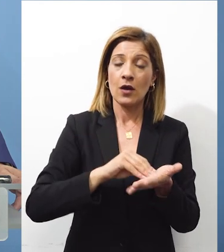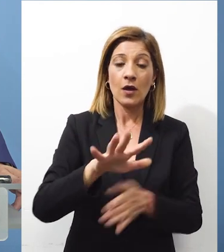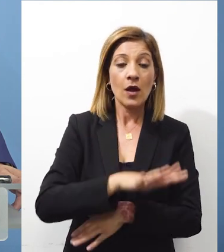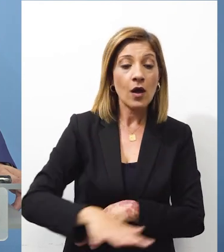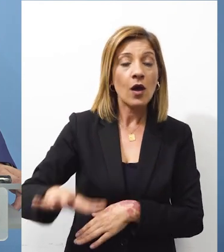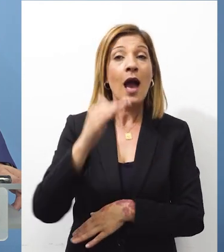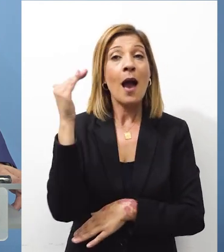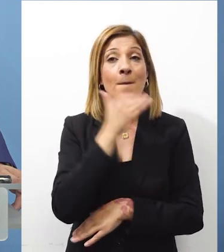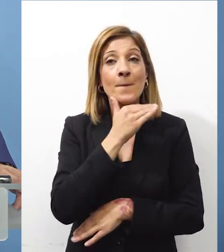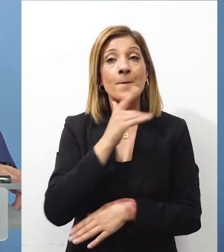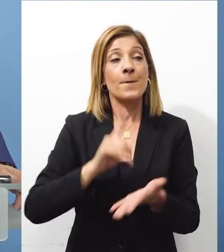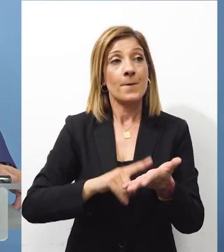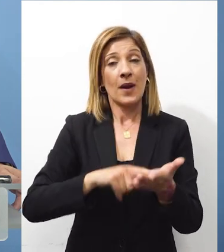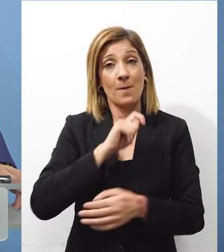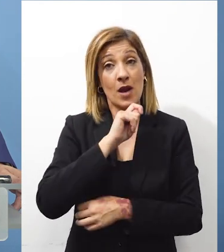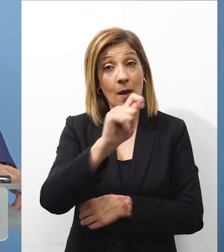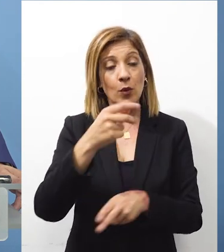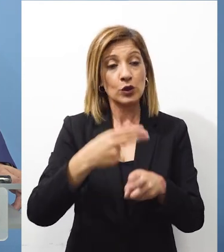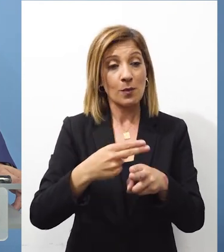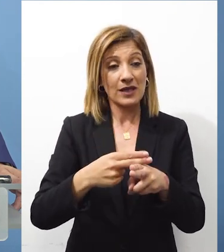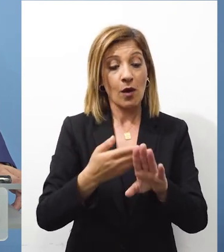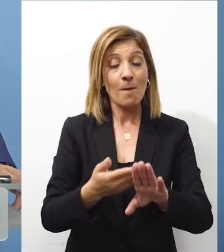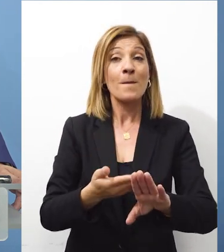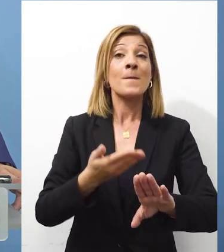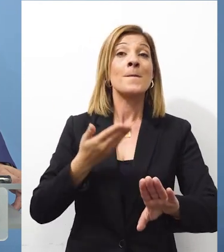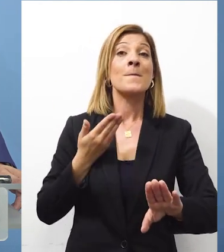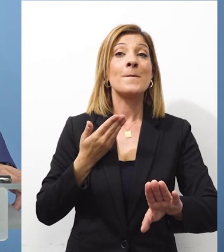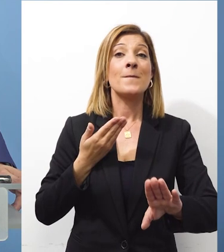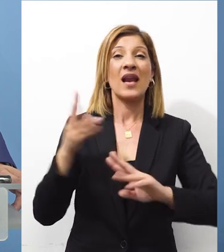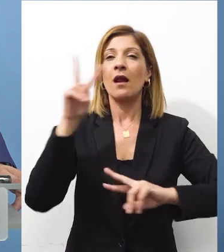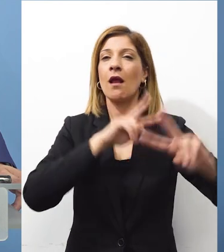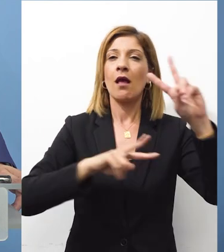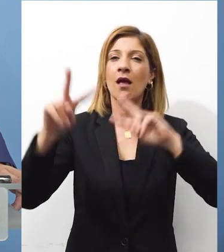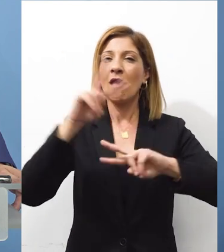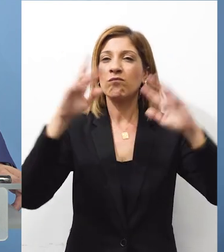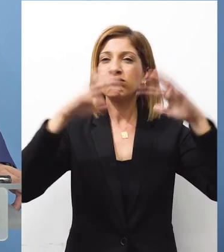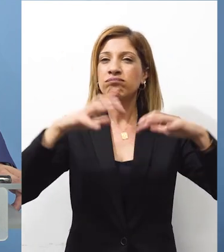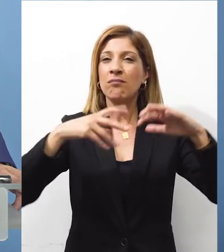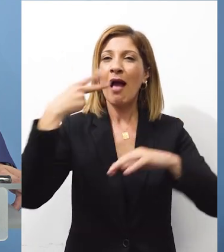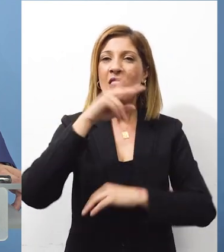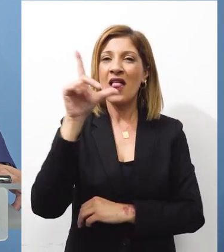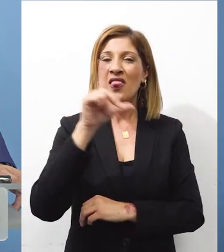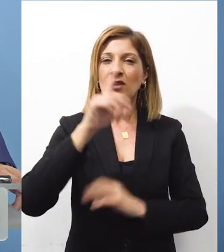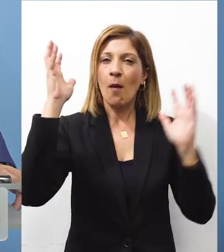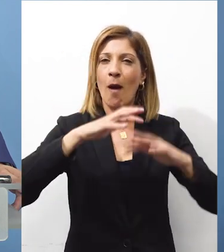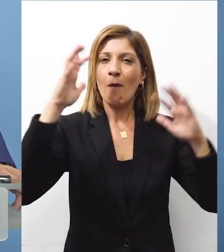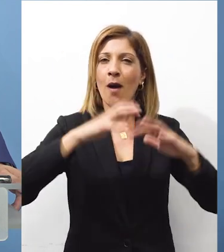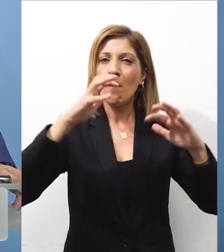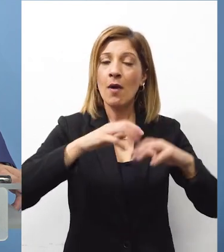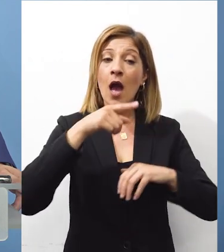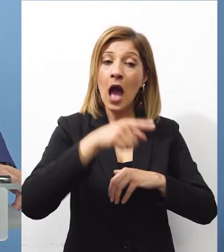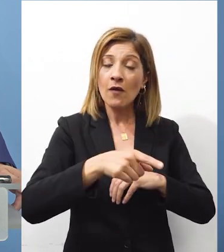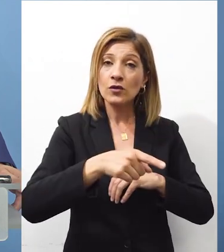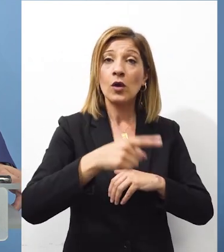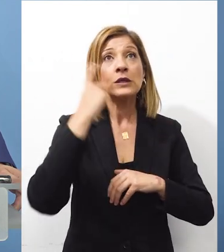πρώτη στιγμή Και αυτό οφείλω να το πω Και οφείλω να το υπογραμμίσω Πριν τα ακραία καιρικά φαινόμενα Της 18ης Μαρτίου Ήταν η μεταφορά,